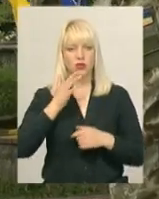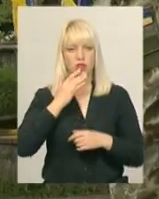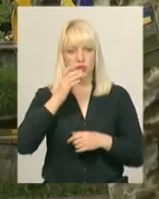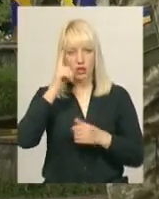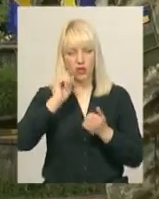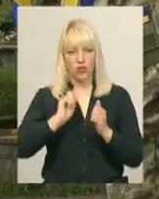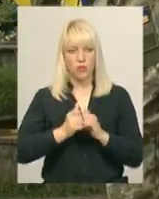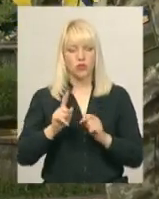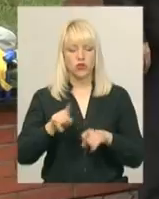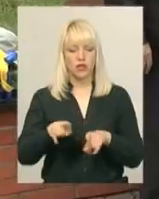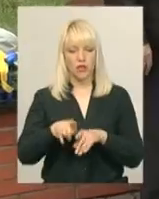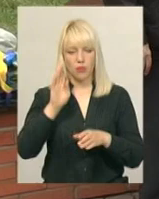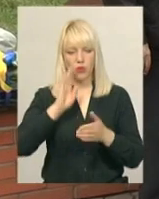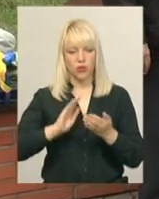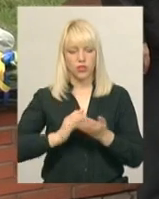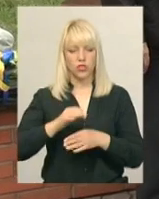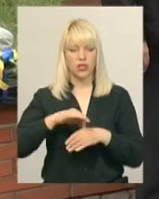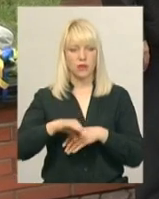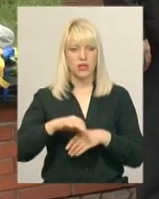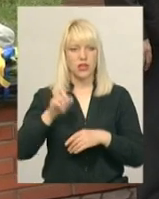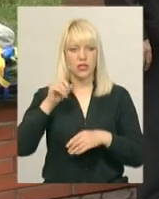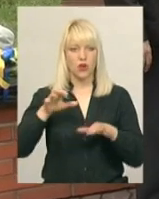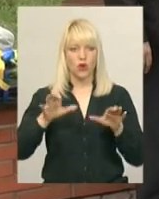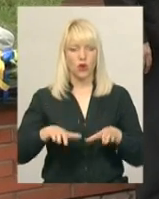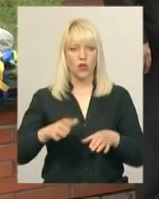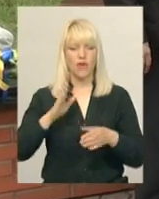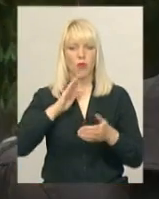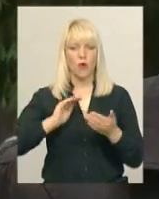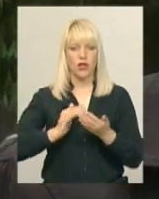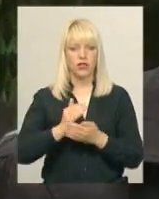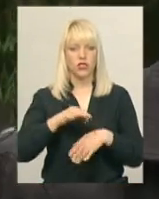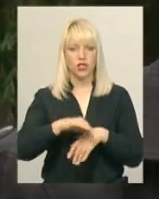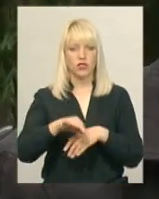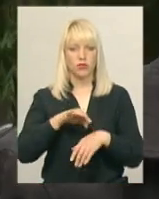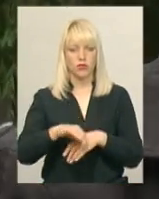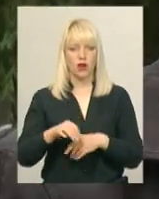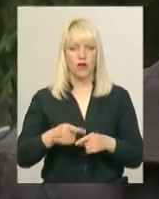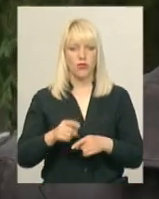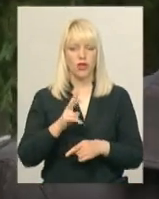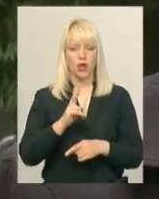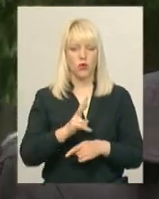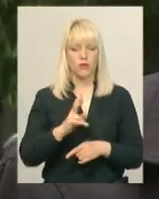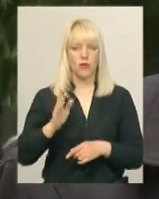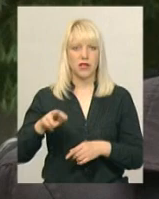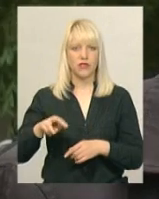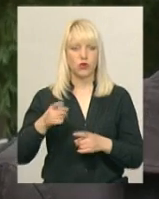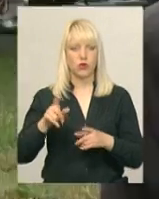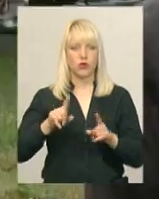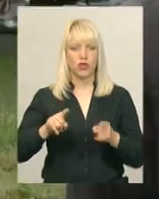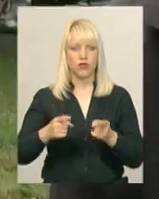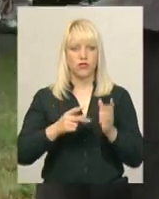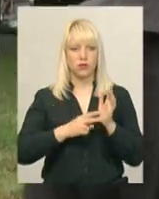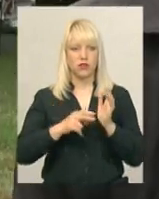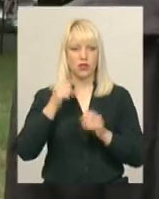знає голова Хмельницького обласного товариства політв'язнів, репресованих та членів їх сімей Кузьма Матвіюк. Його заарештували у 70-х роках.